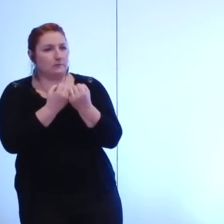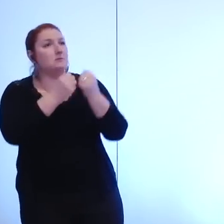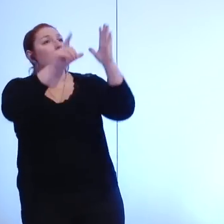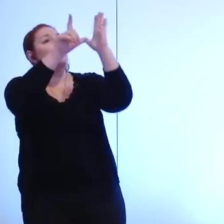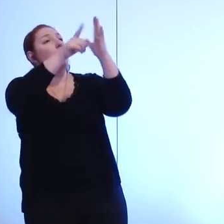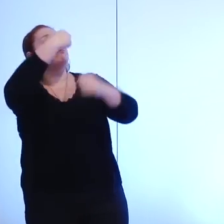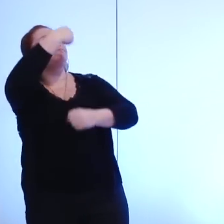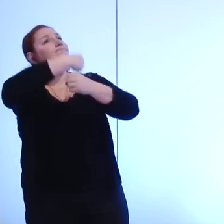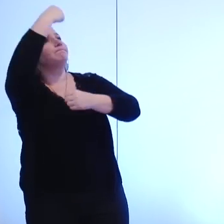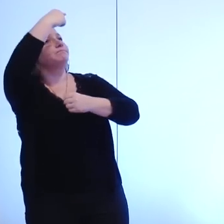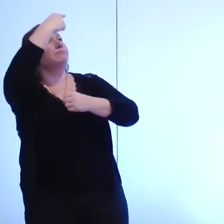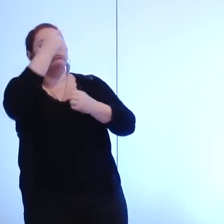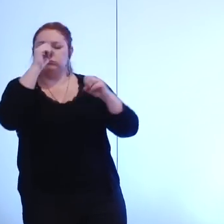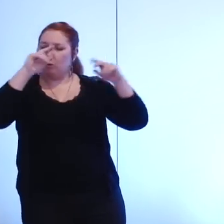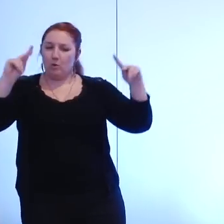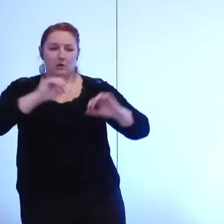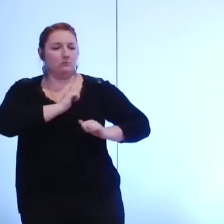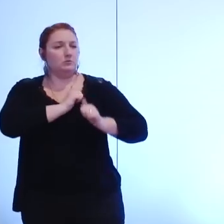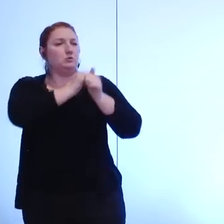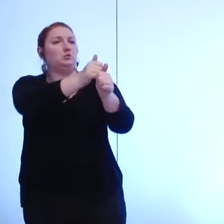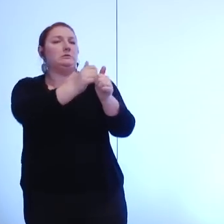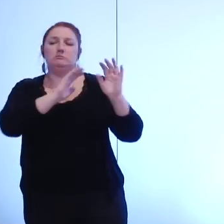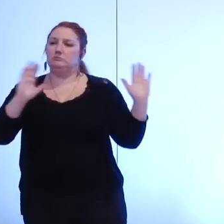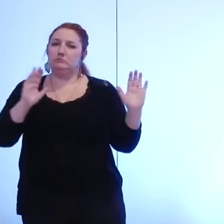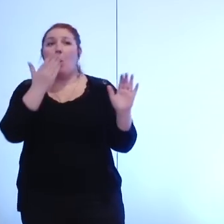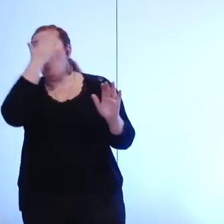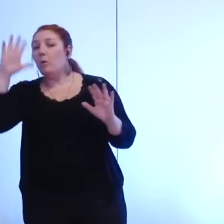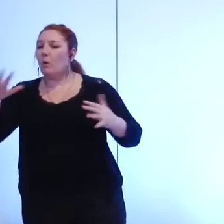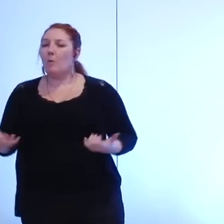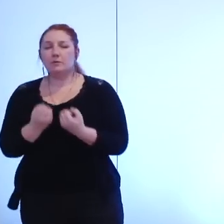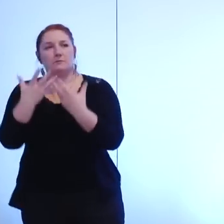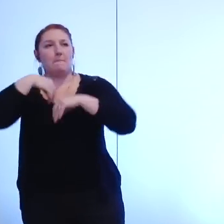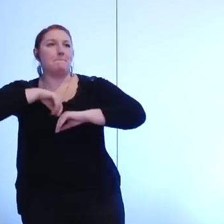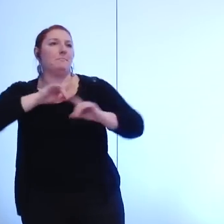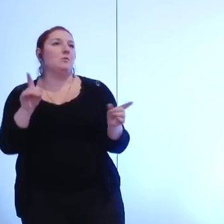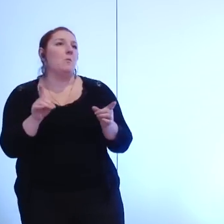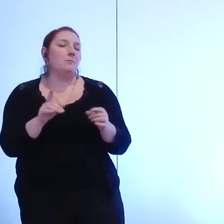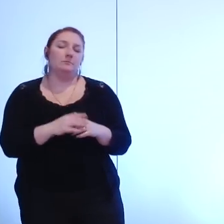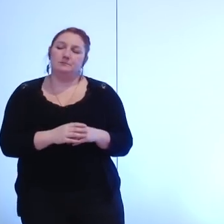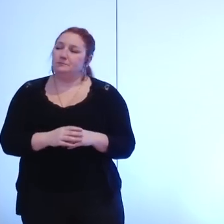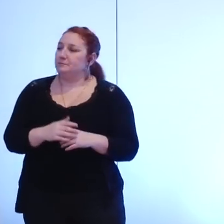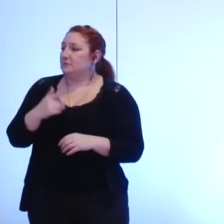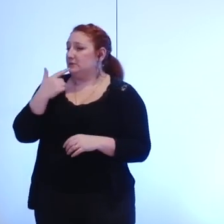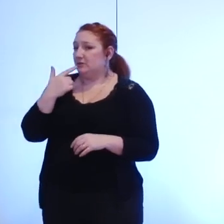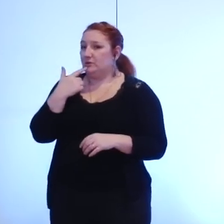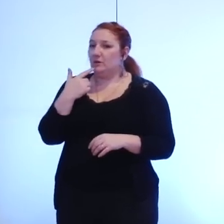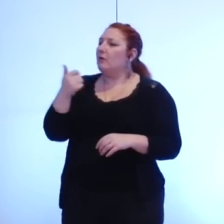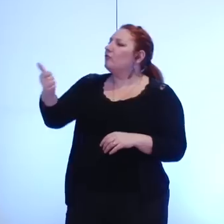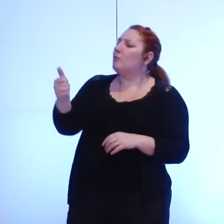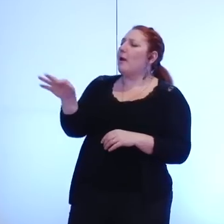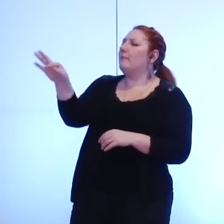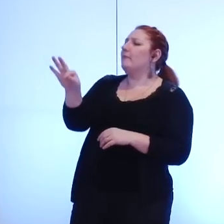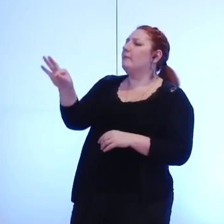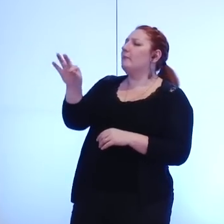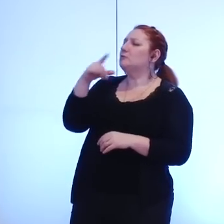obligatoires c'est dire que cette manière de faire permet pas à vous Christophe Ferrari